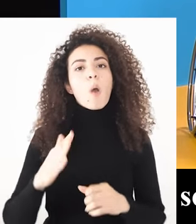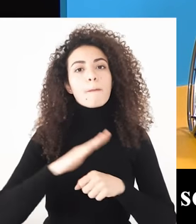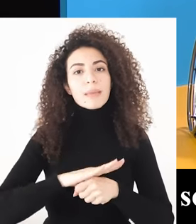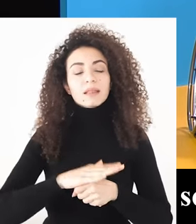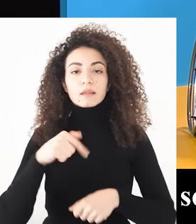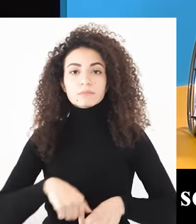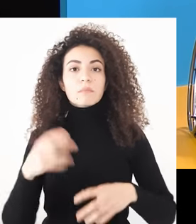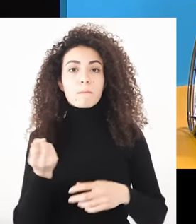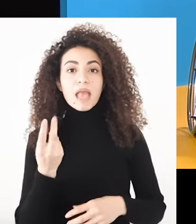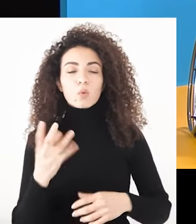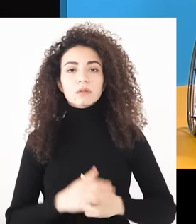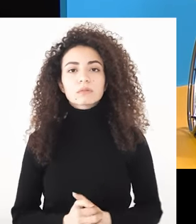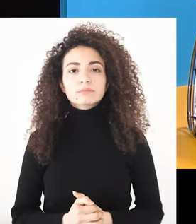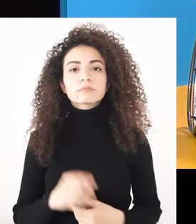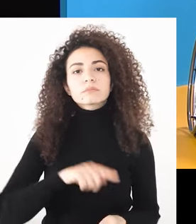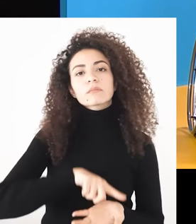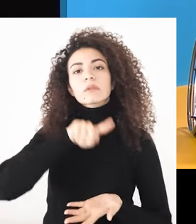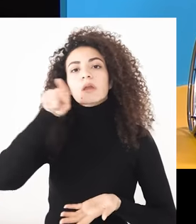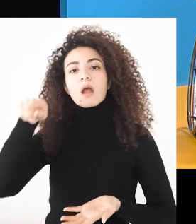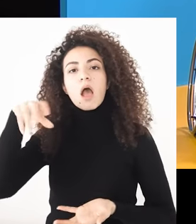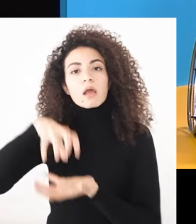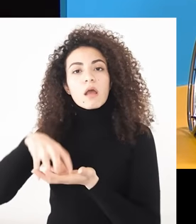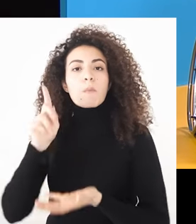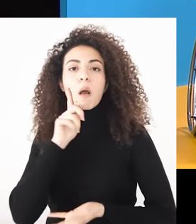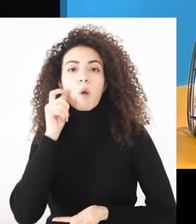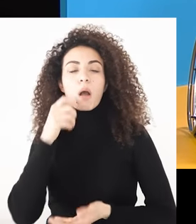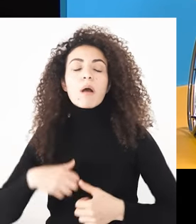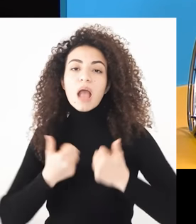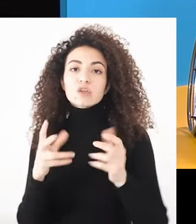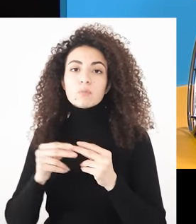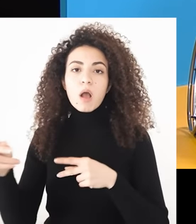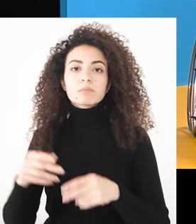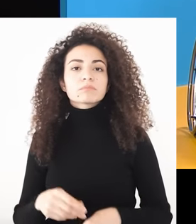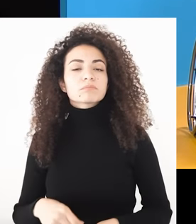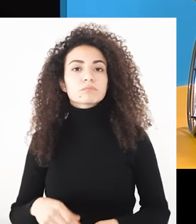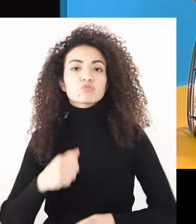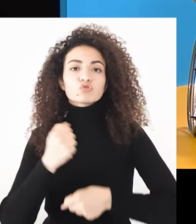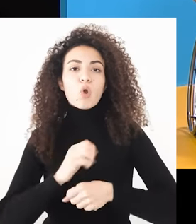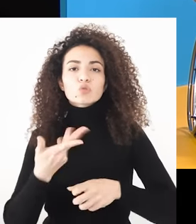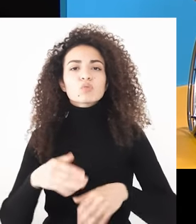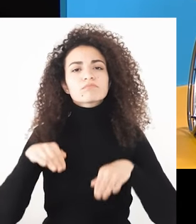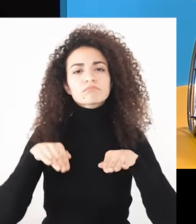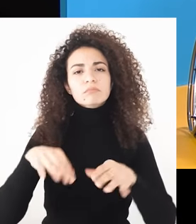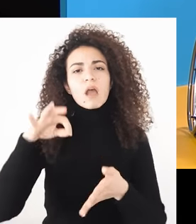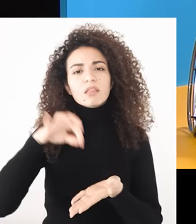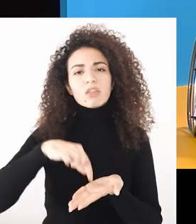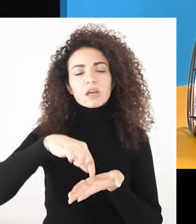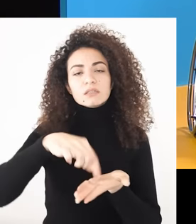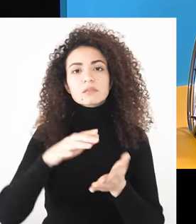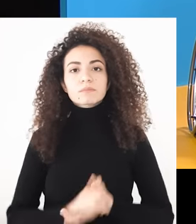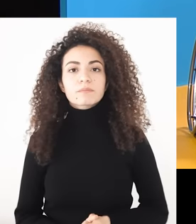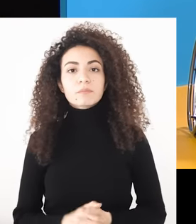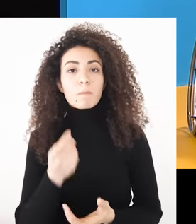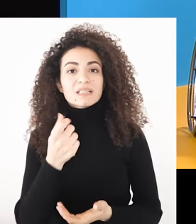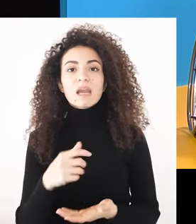مجبرة العودة إلى منزل أهلة بالريف حيث تعلمت مهنة الحياكة اللي ما أملت للمدخول الكافي وبقت بحاجة